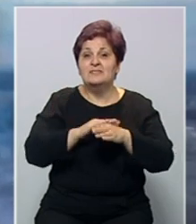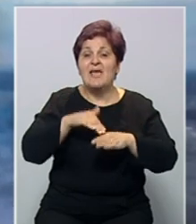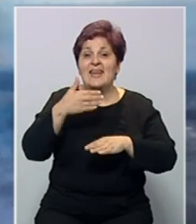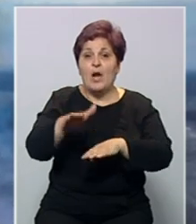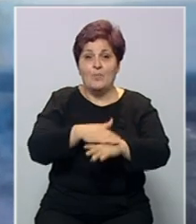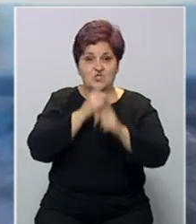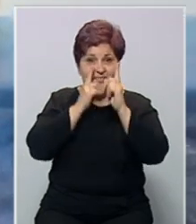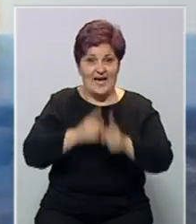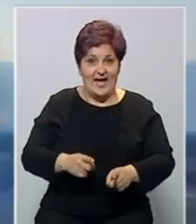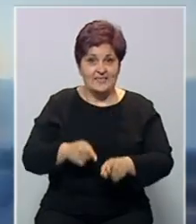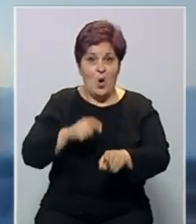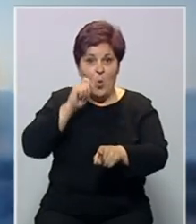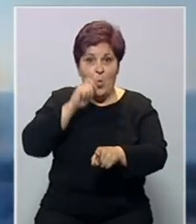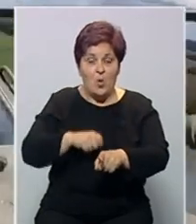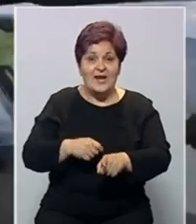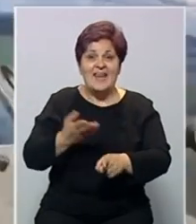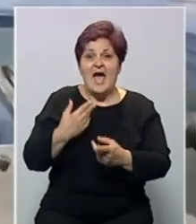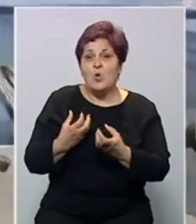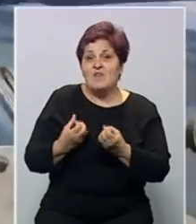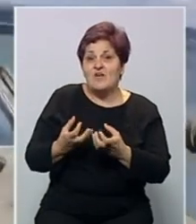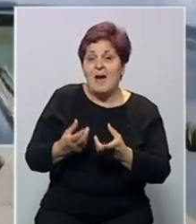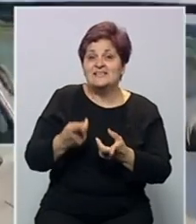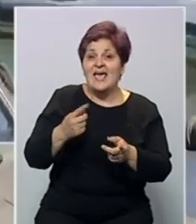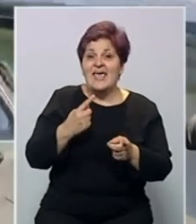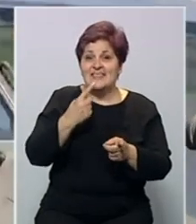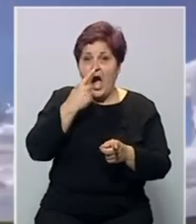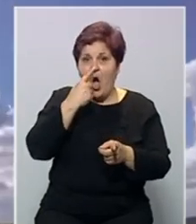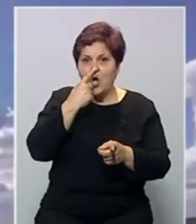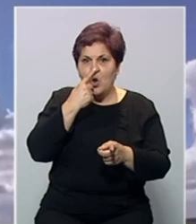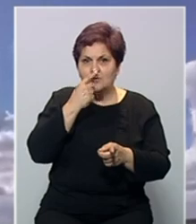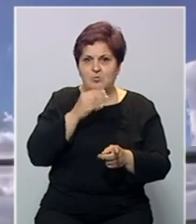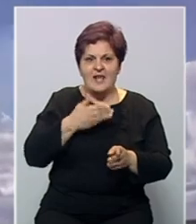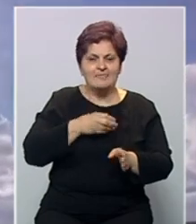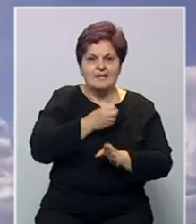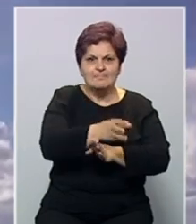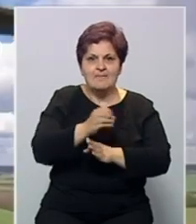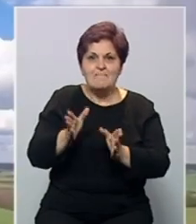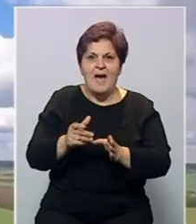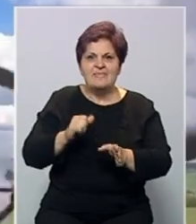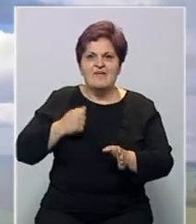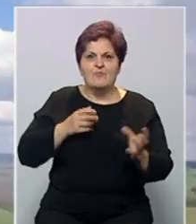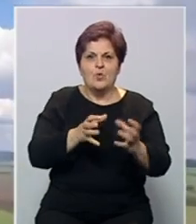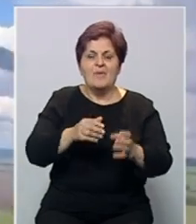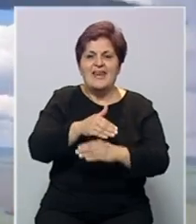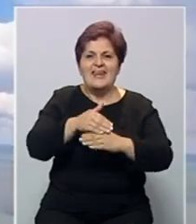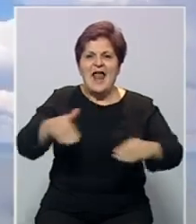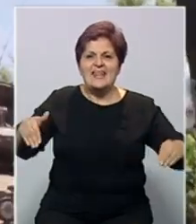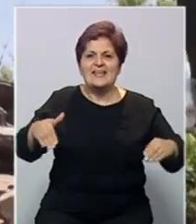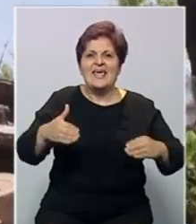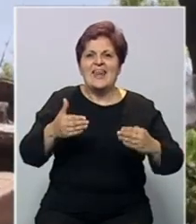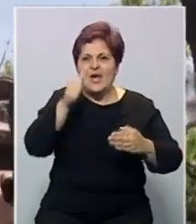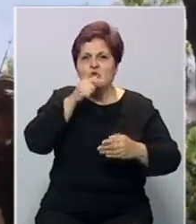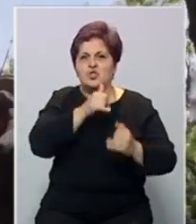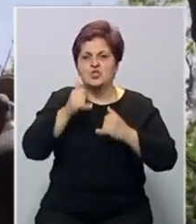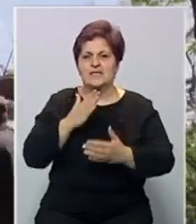mjeseci nakon početka rata u Ukrajini, nakon informacija da su Rusi rasporedili manje jedinice na linije fronta nego